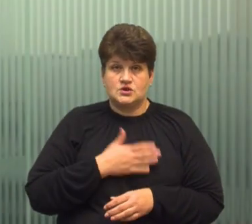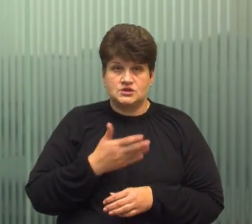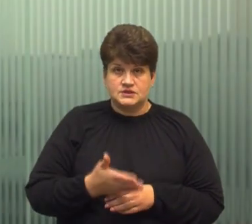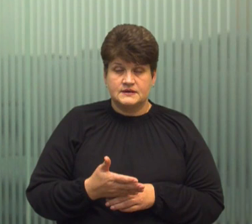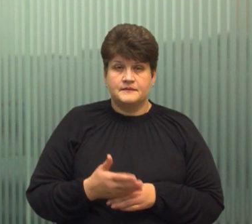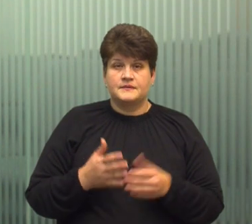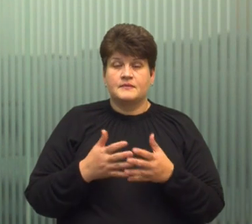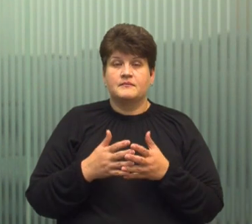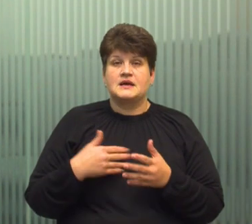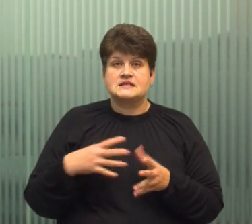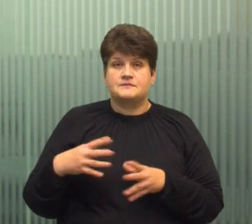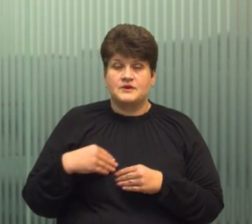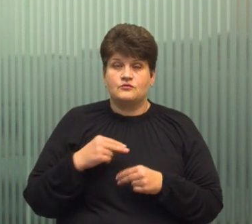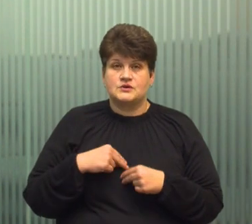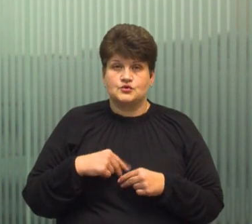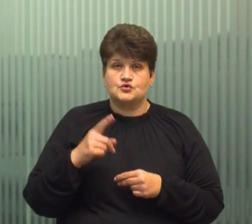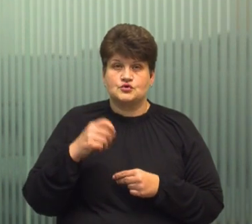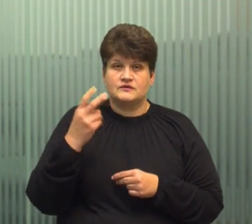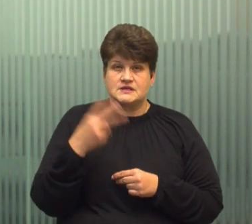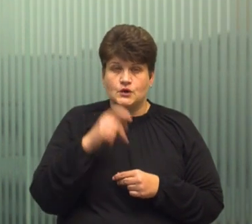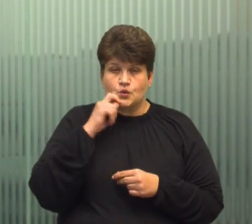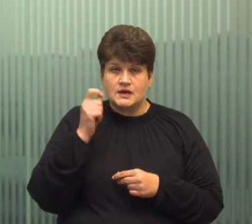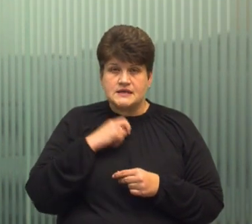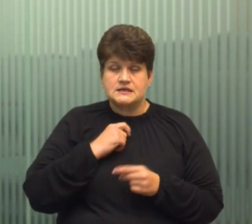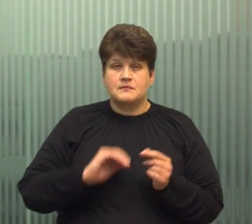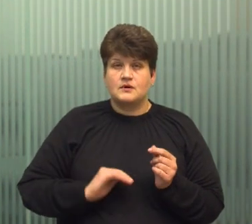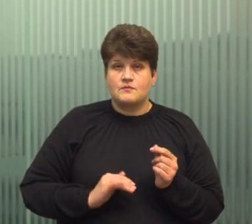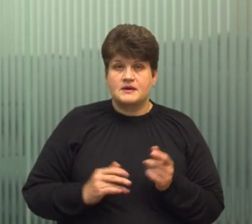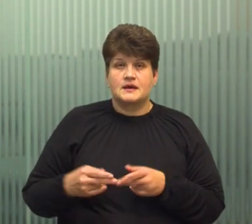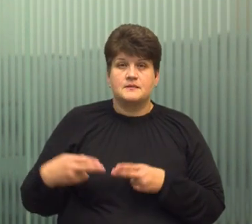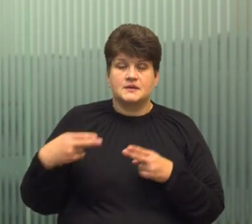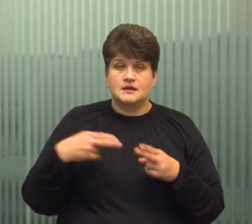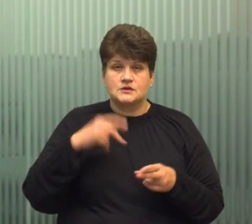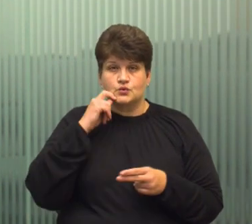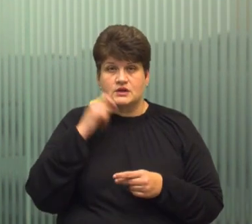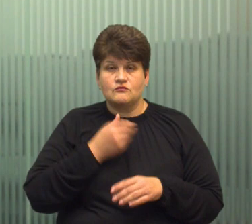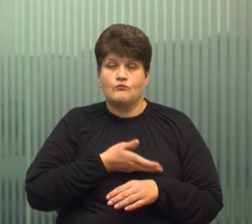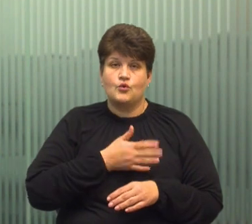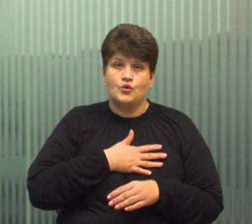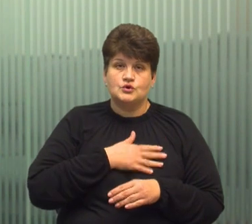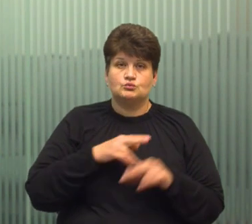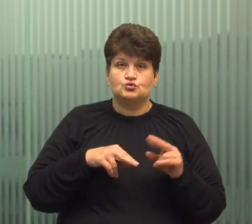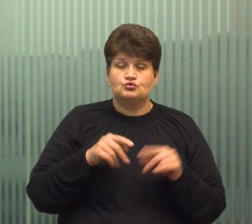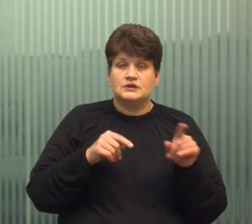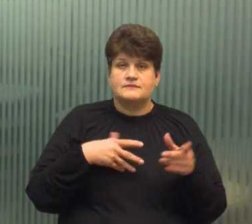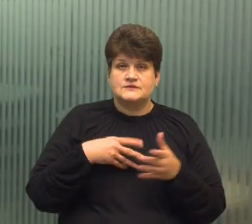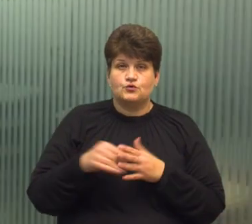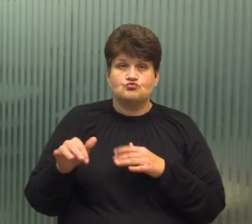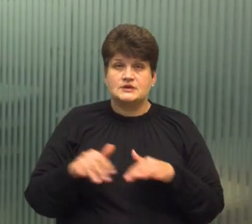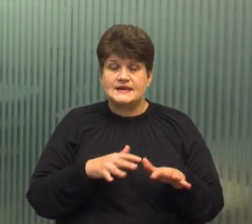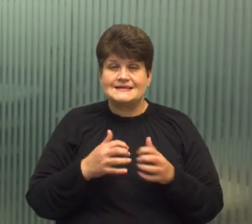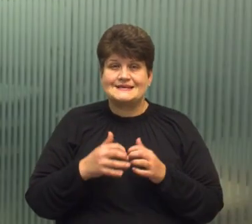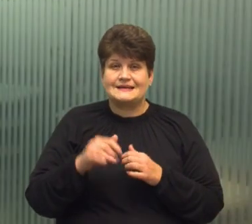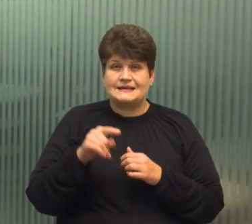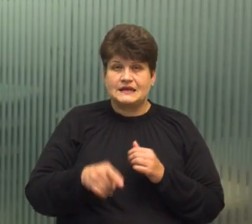Ми співпрацюємо з понад 120 українськими компаніями, які переїхали з України до Польщі та будують там свою діяльність. Серед них